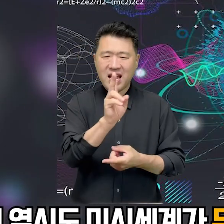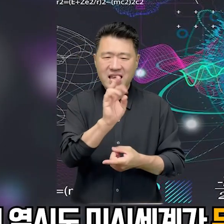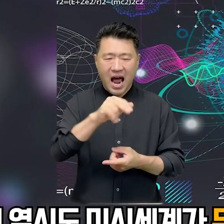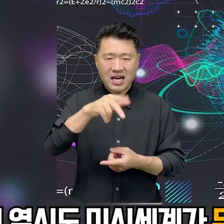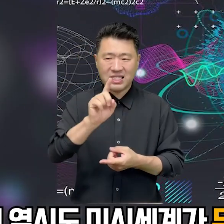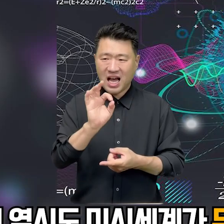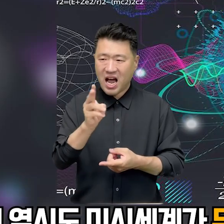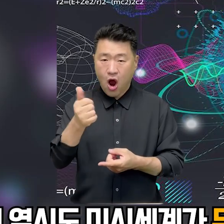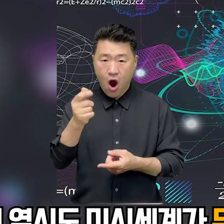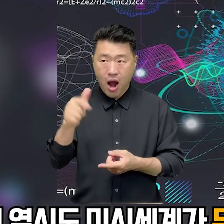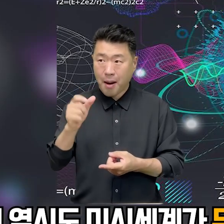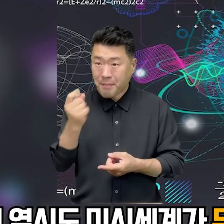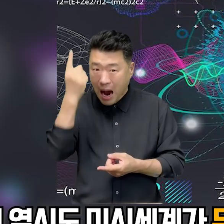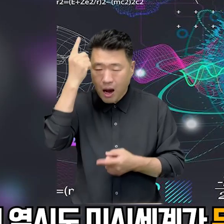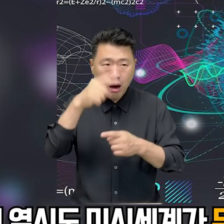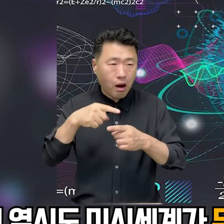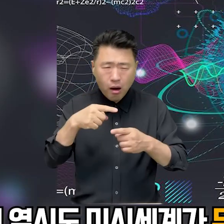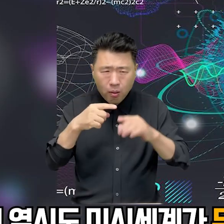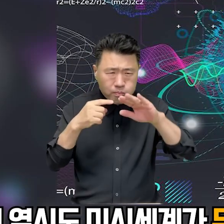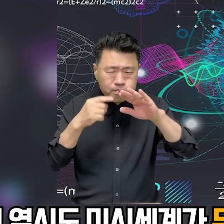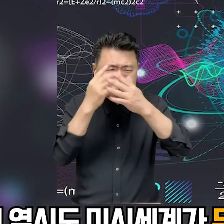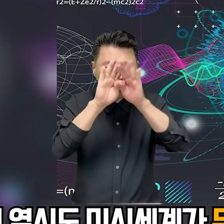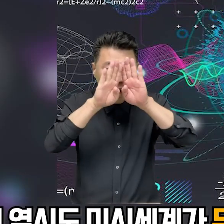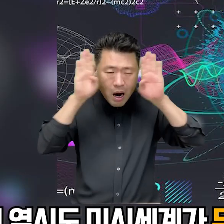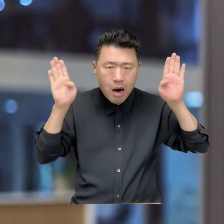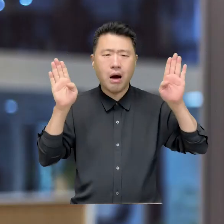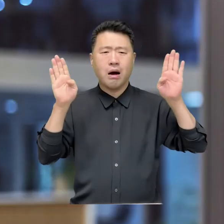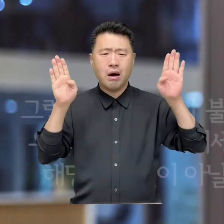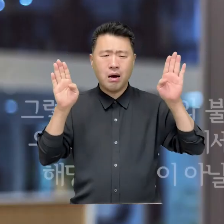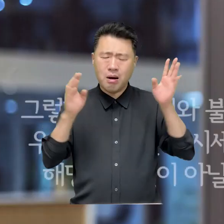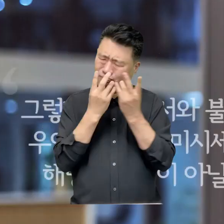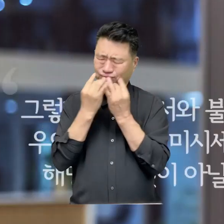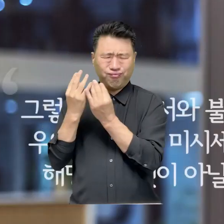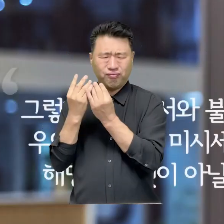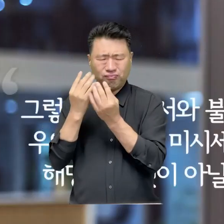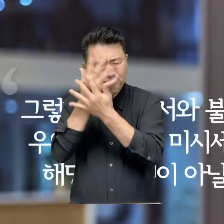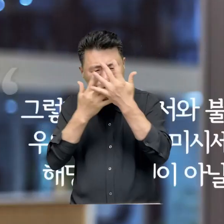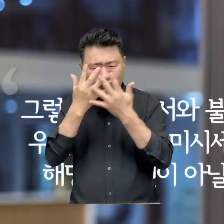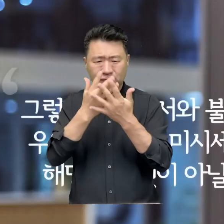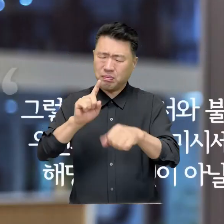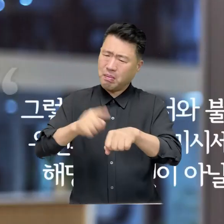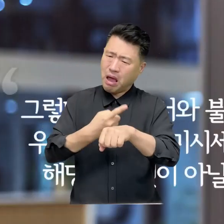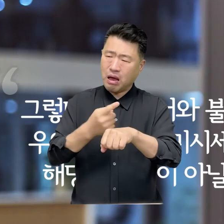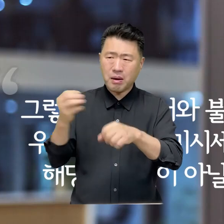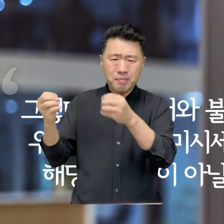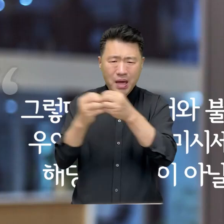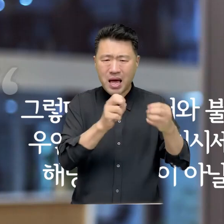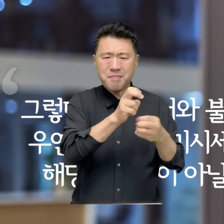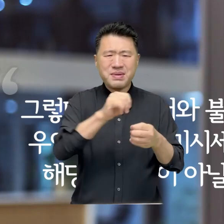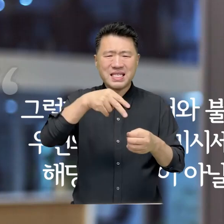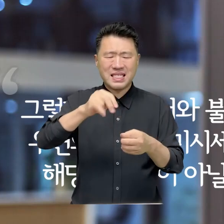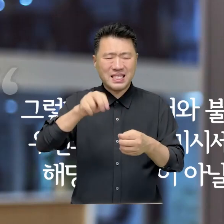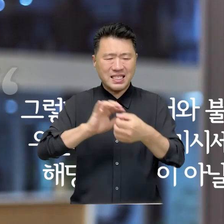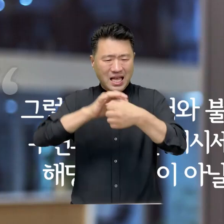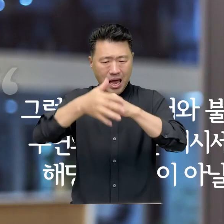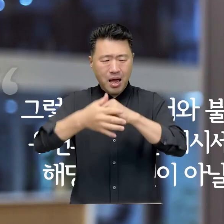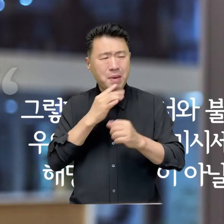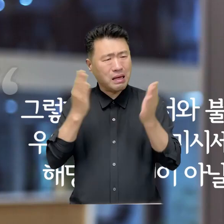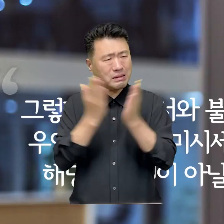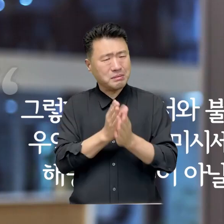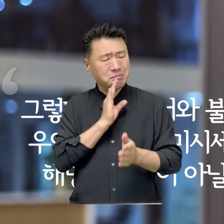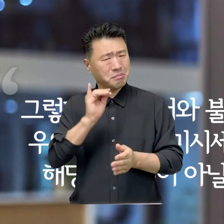있다는 양자역학이 등장하여 깨지기 시작했다. 그렇다면 무질서와 불확실성, 우연의 지배는